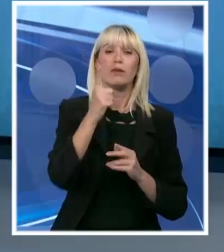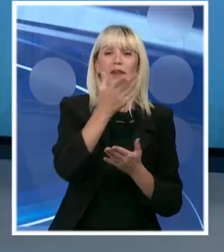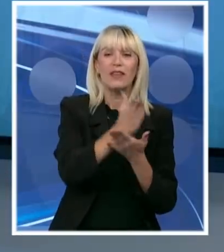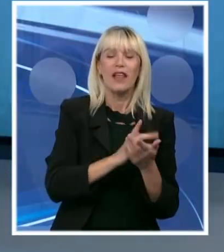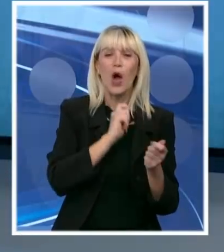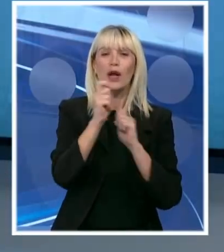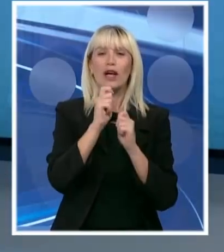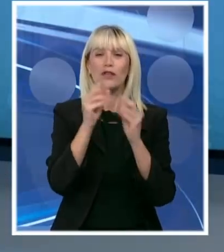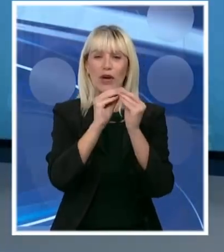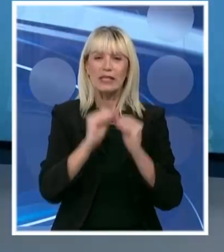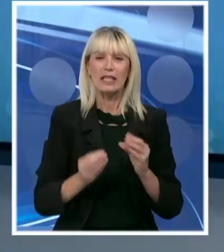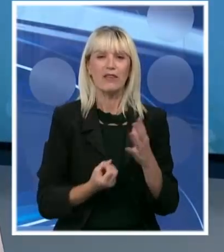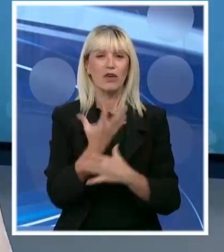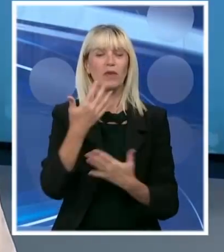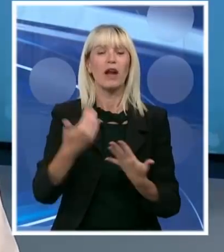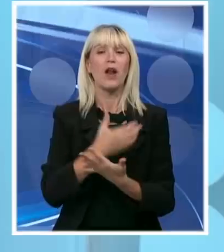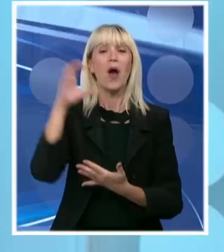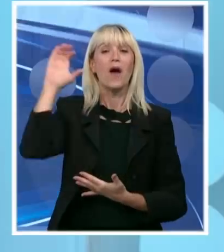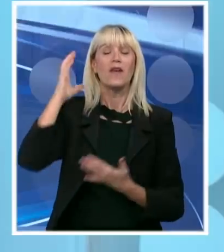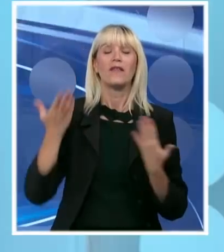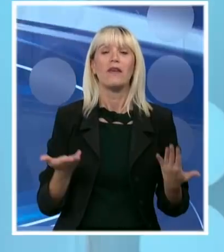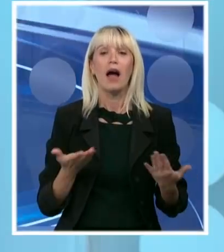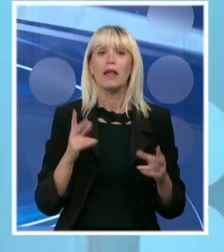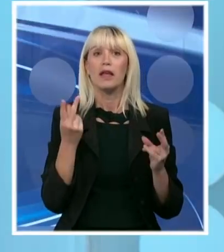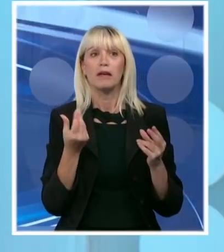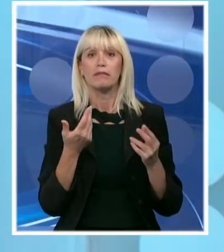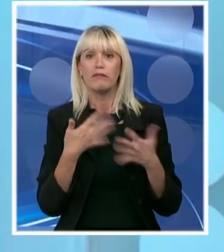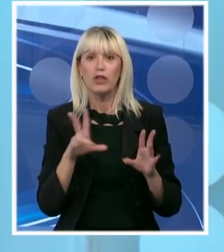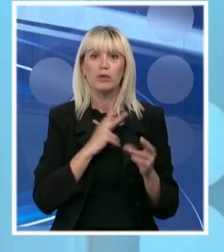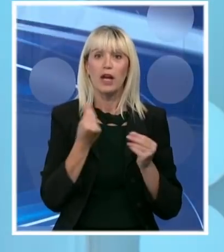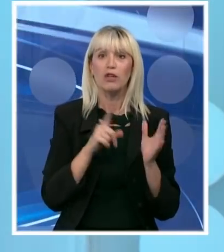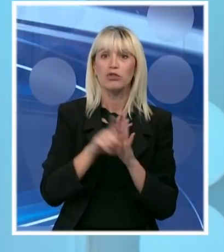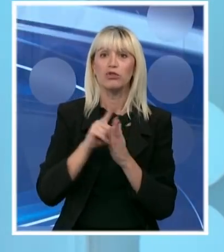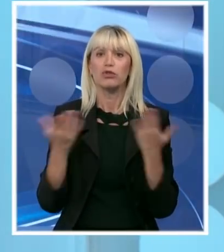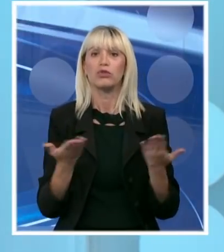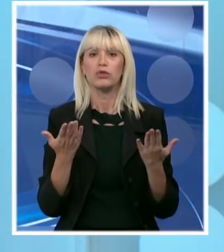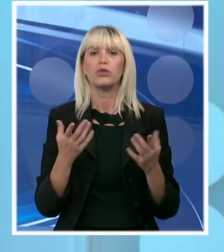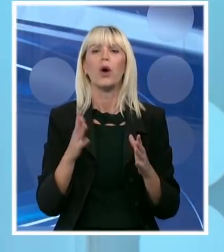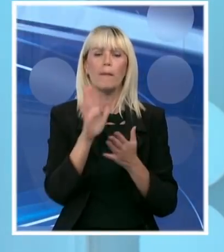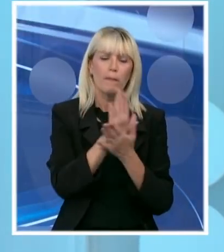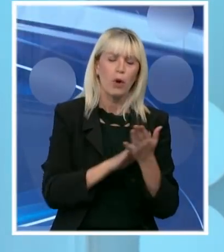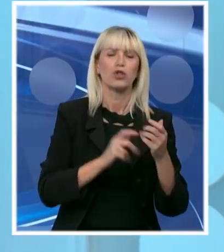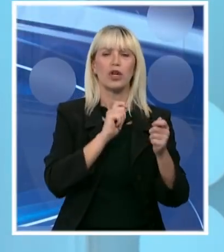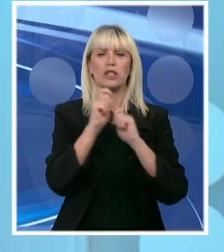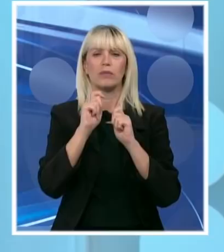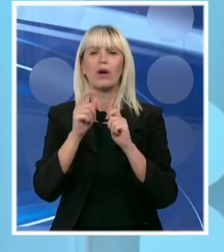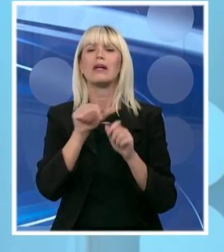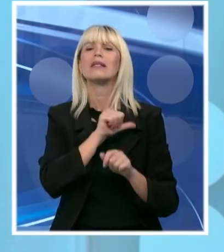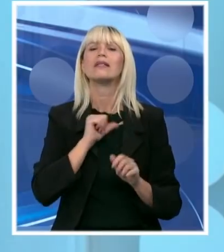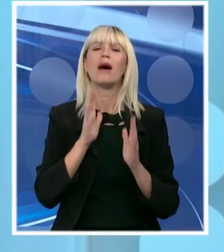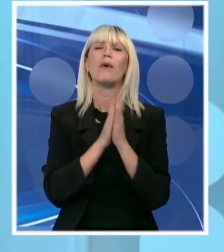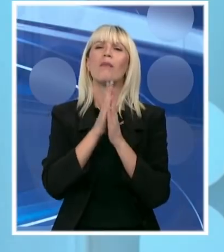neke konture novog kabineta ili... Počeo sam da radim na tome zajedno sa saradnicima i prijateljima. Samo želim ljudima da ne veruju onome što